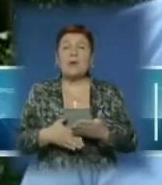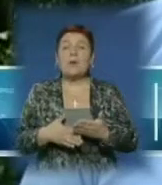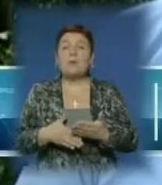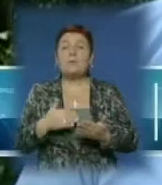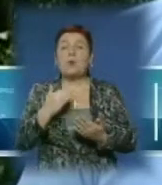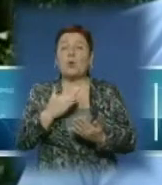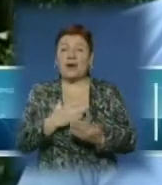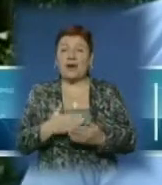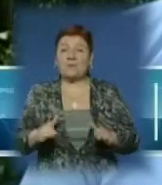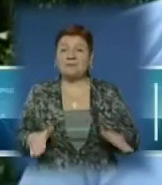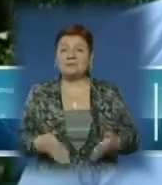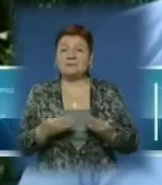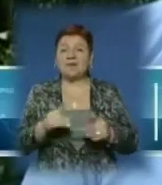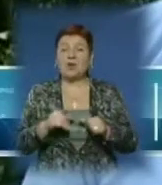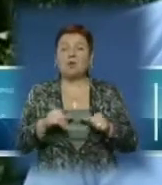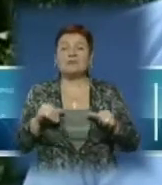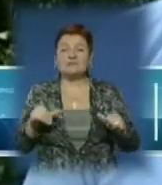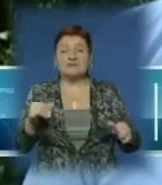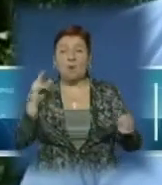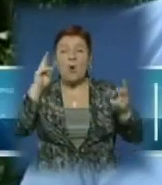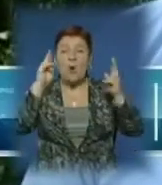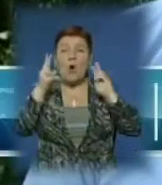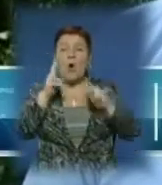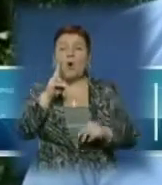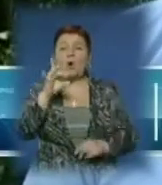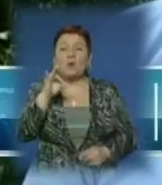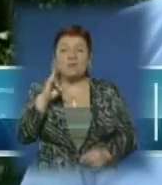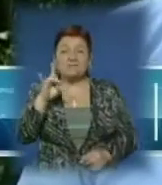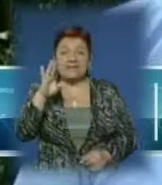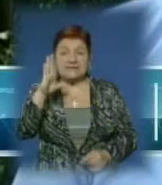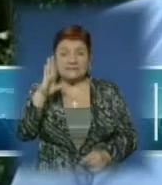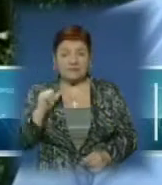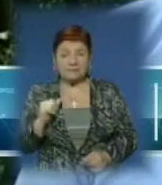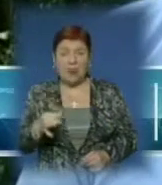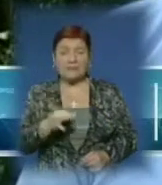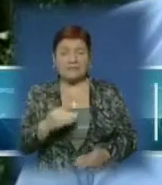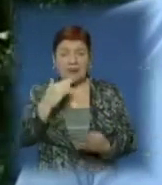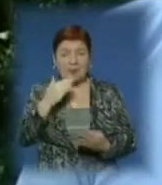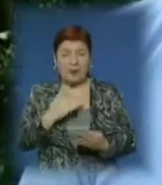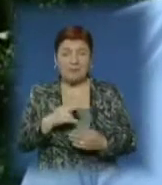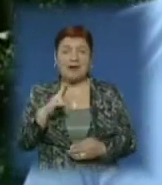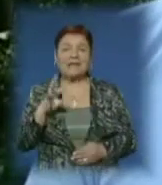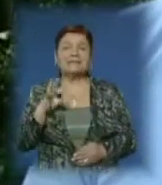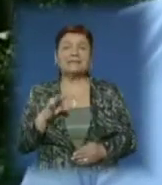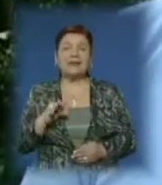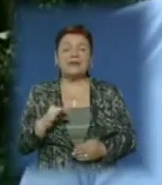розвитку кролівництва, обласна програма. Це підприємство, наприклад,